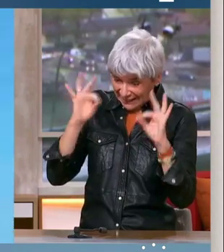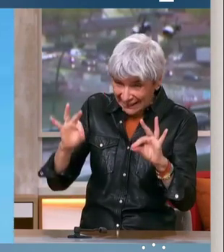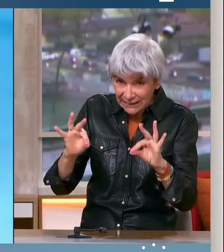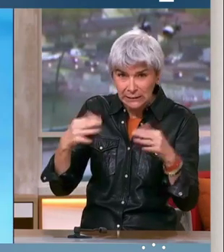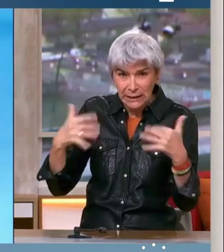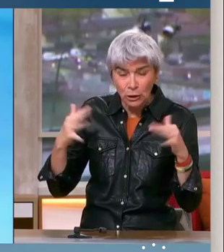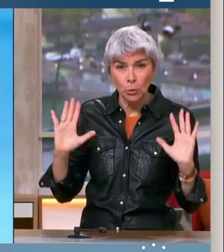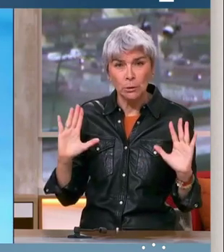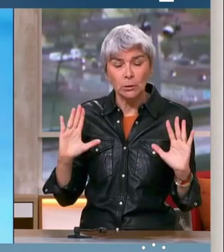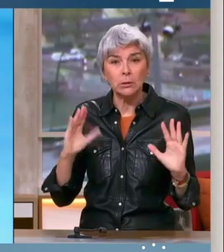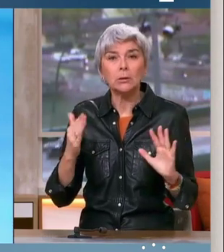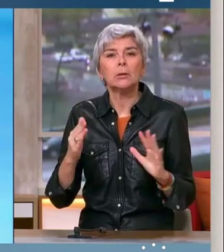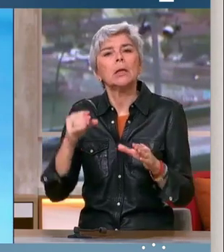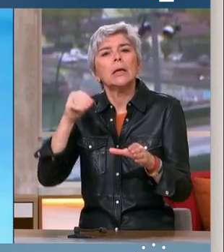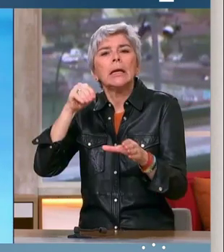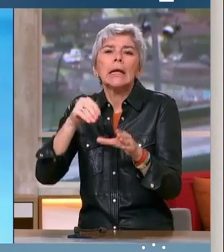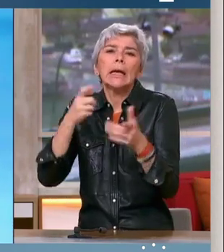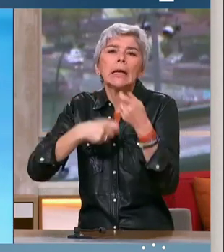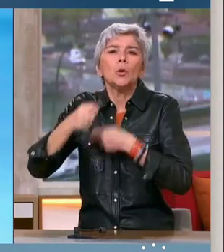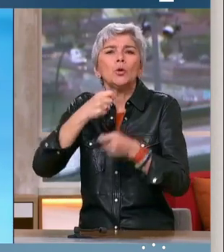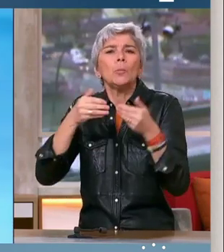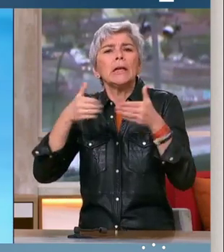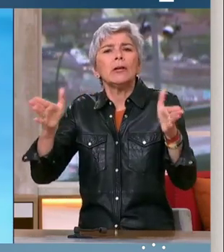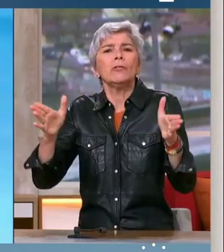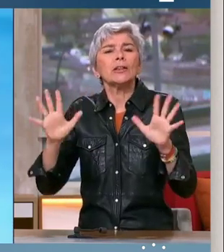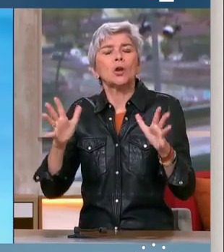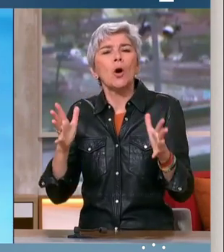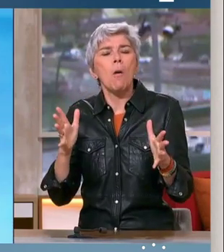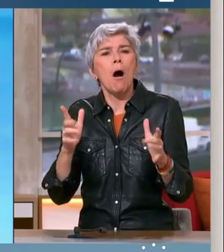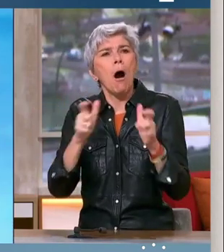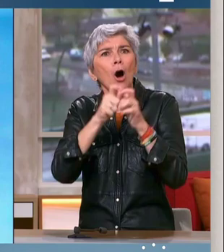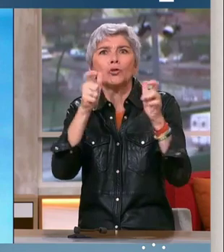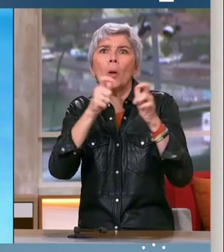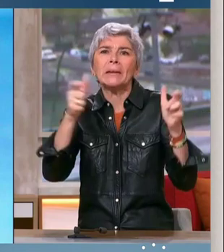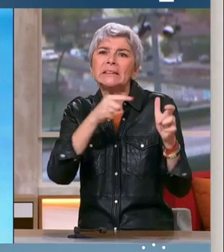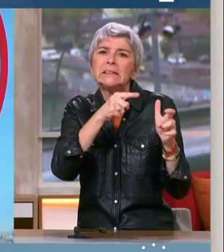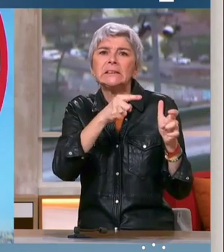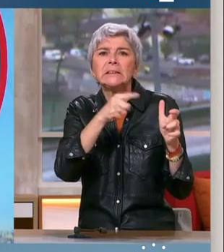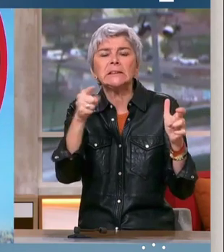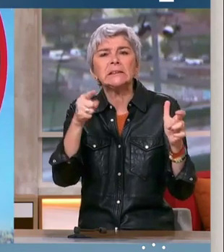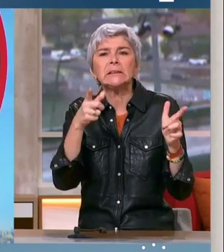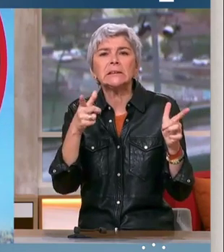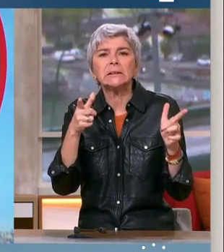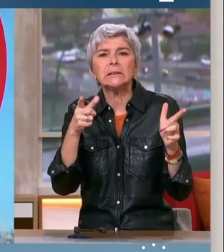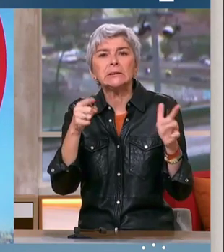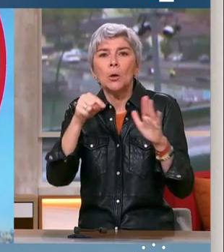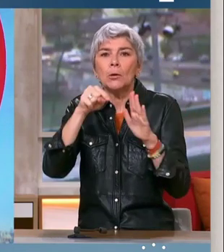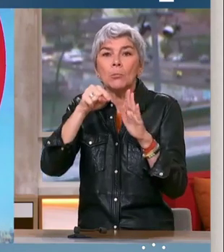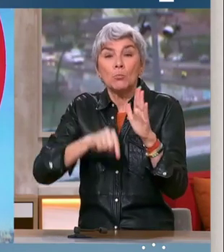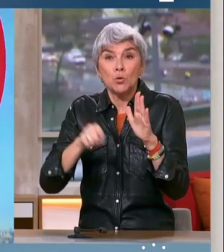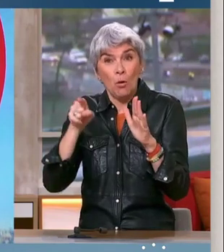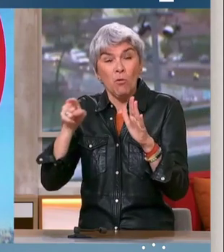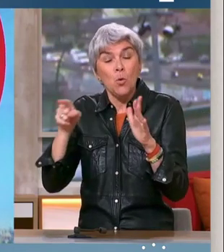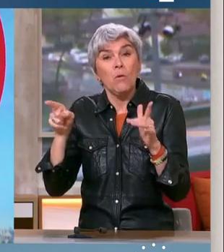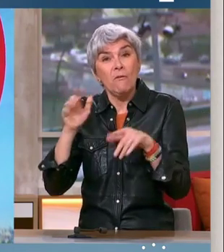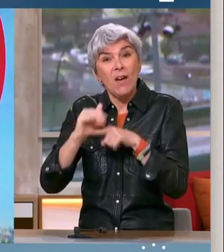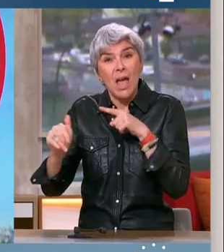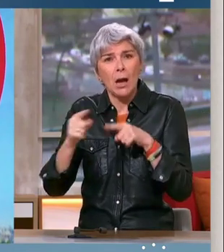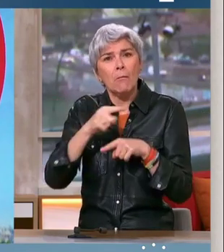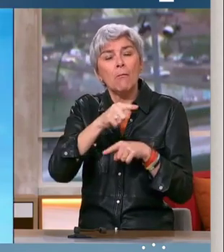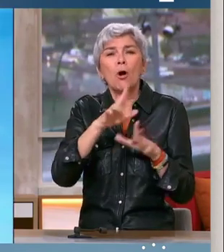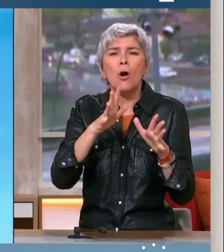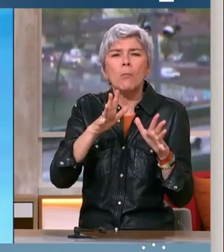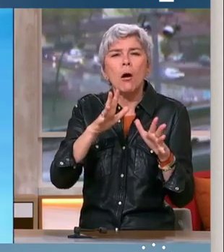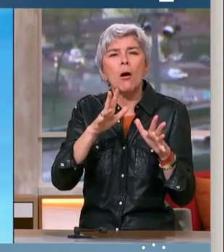retraités. M. Roussel, dans une économie ouverte, comment on empêchera que les grandes entreprises, face aux mesures que vous mettriez en place, aillent chercher